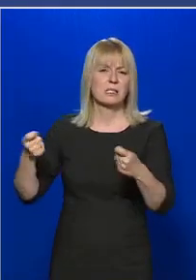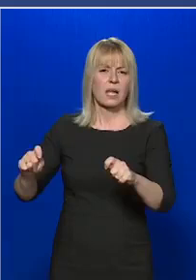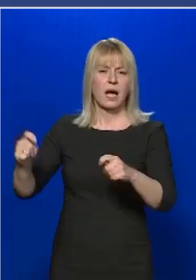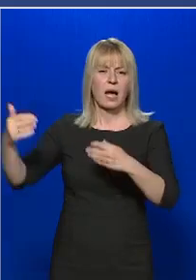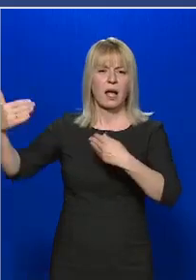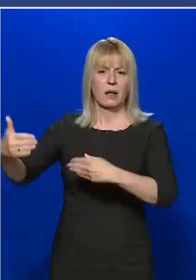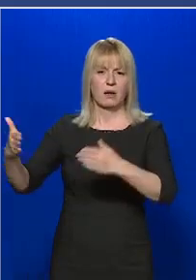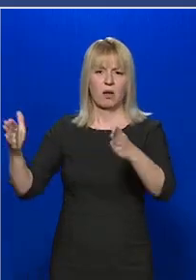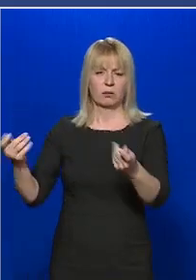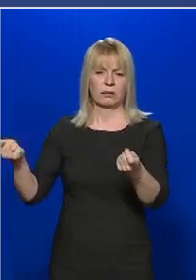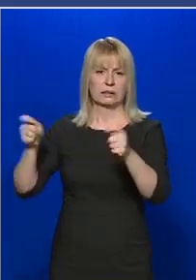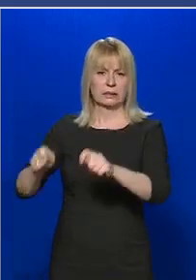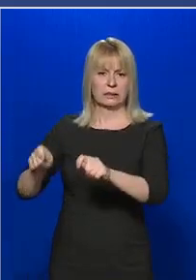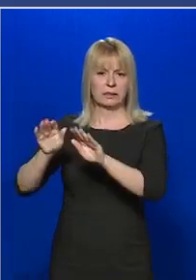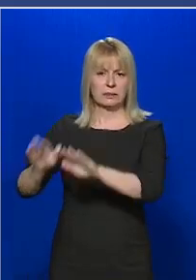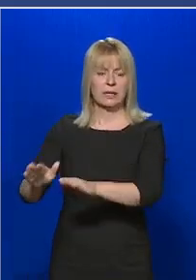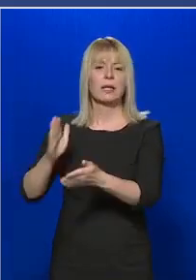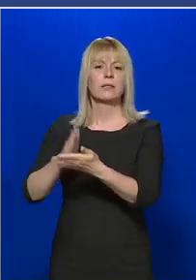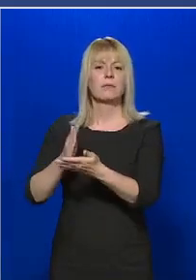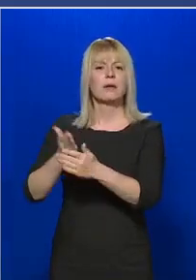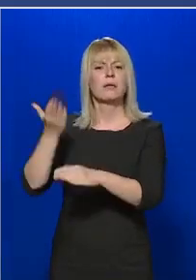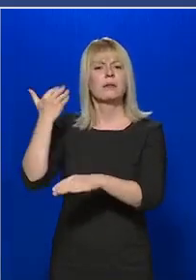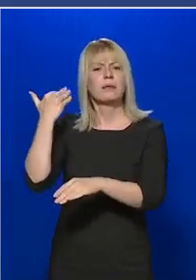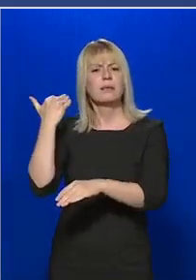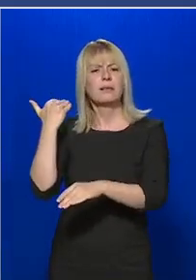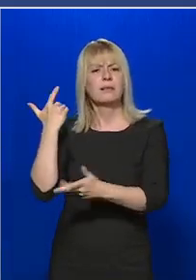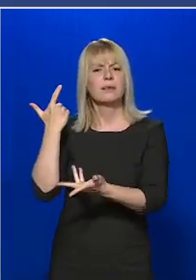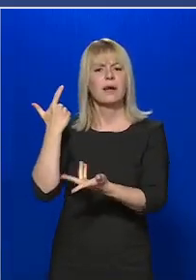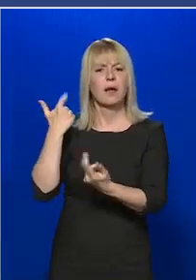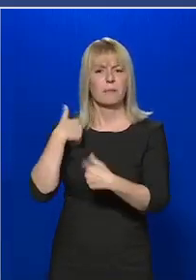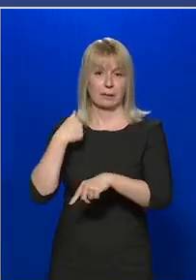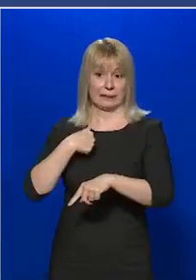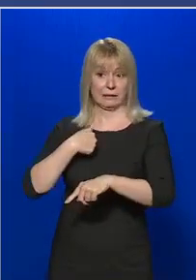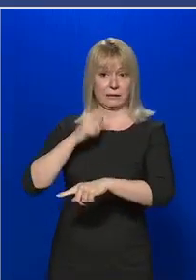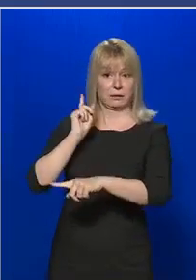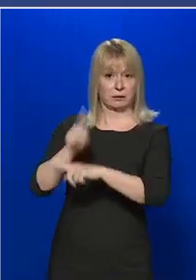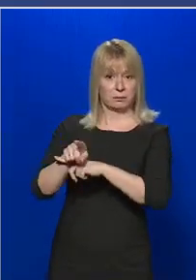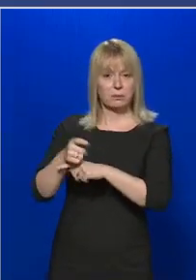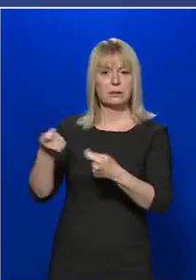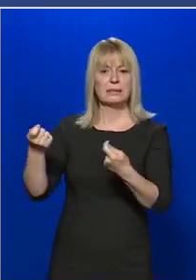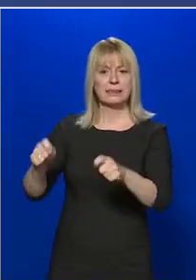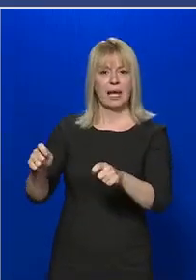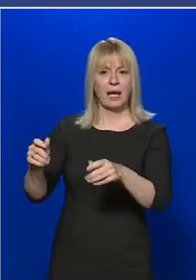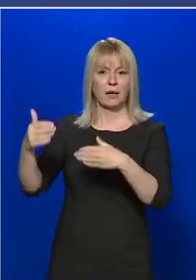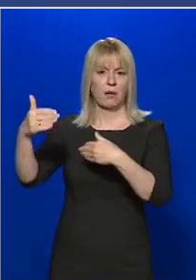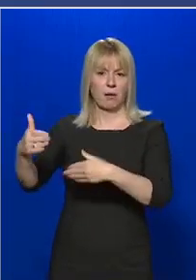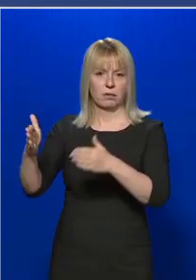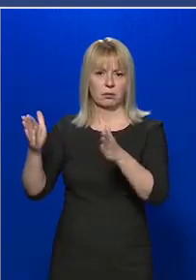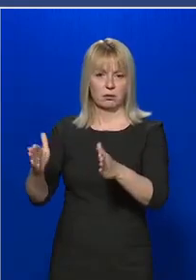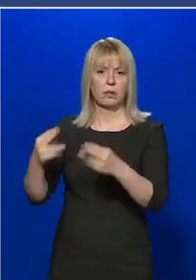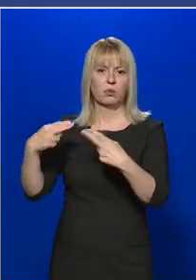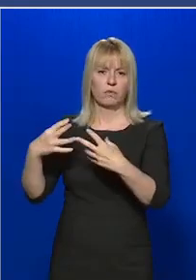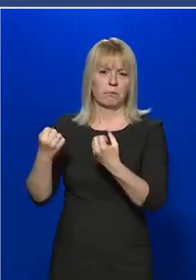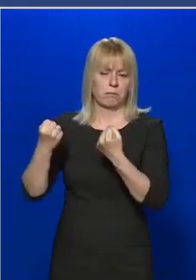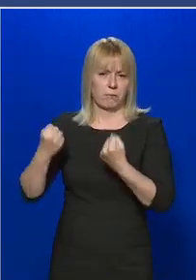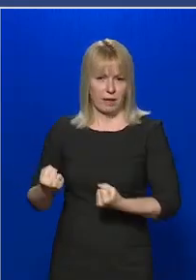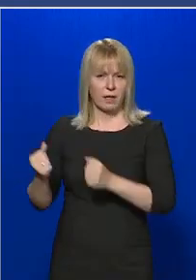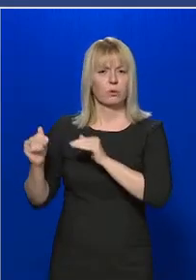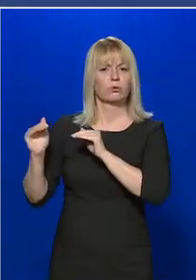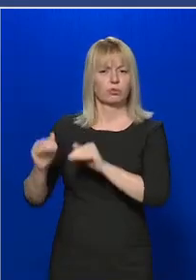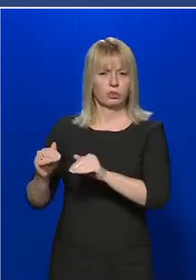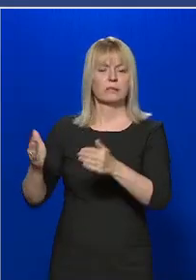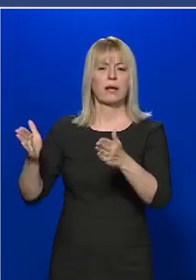intézkedett, tehát már a korábban általam elrendelt zárlatot tulajdonképpen megerősítette,